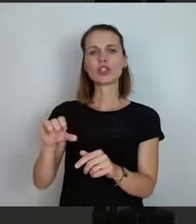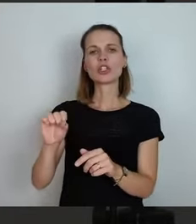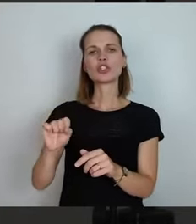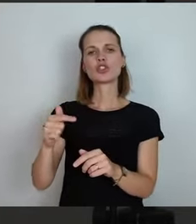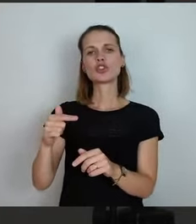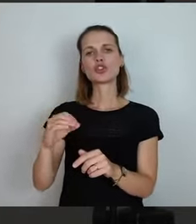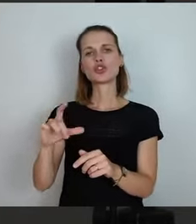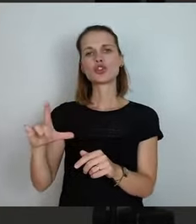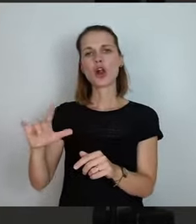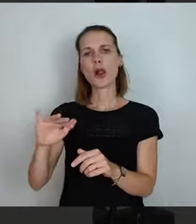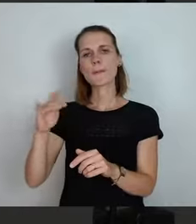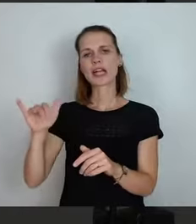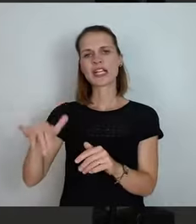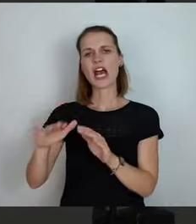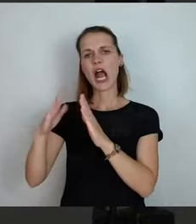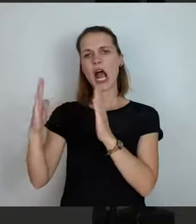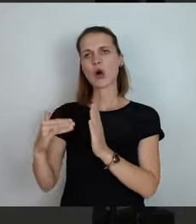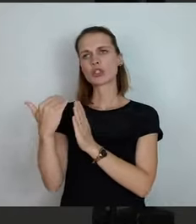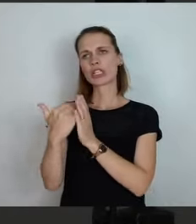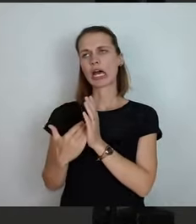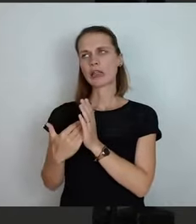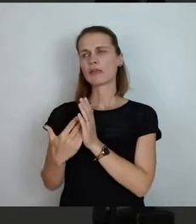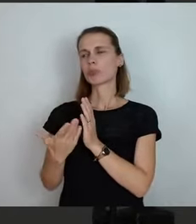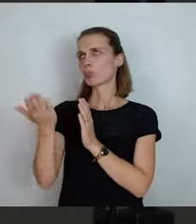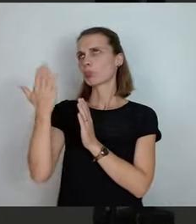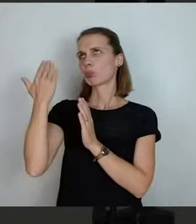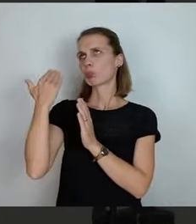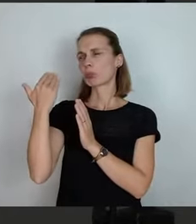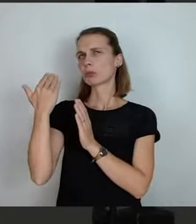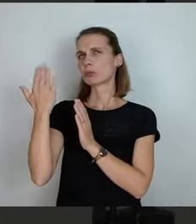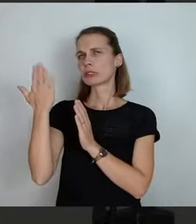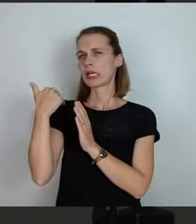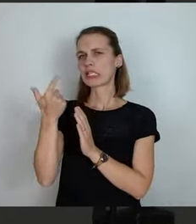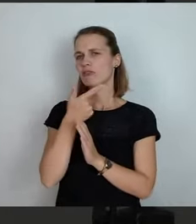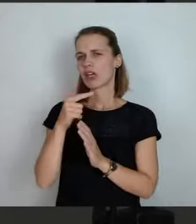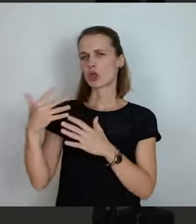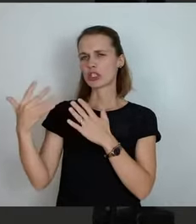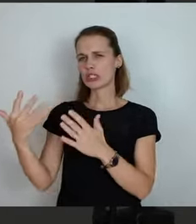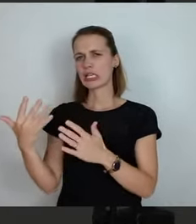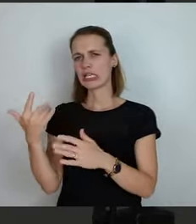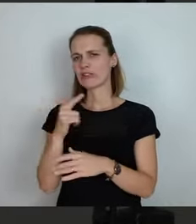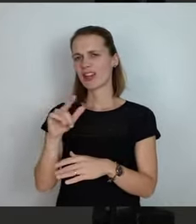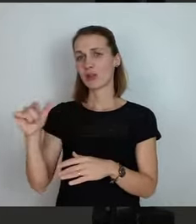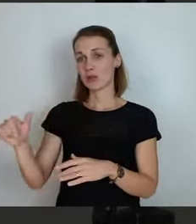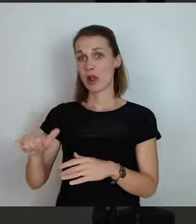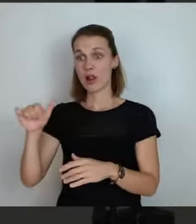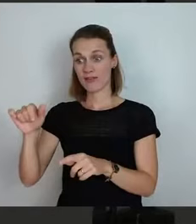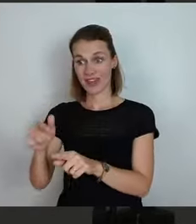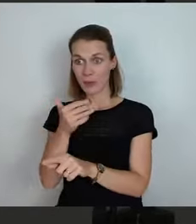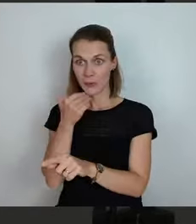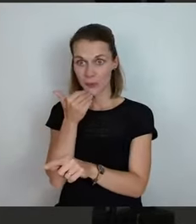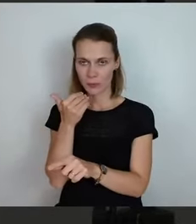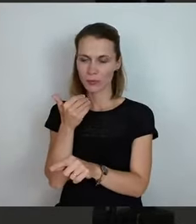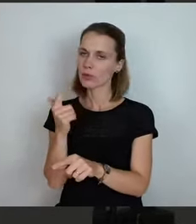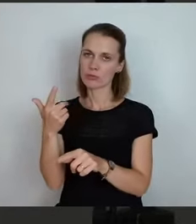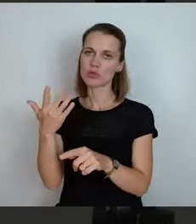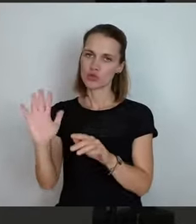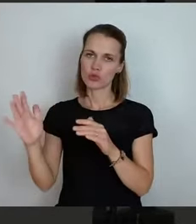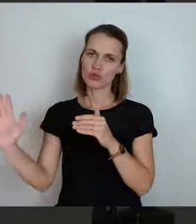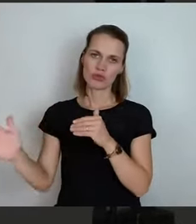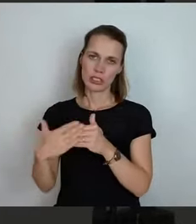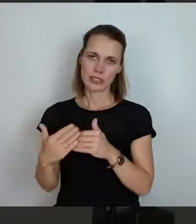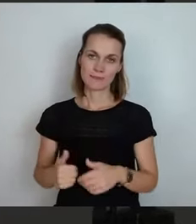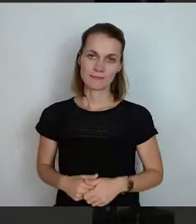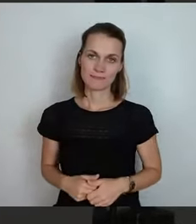seit 2010, 2011. Ansonsten wäre das Haus schon gar nicht mehr zu halten gewesen. Wir